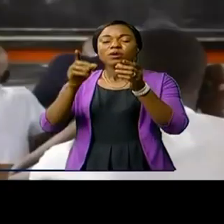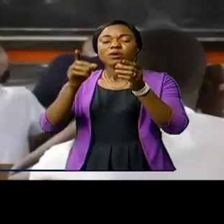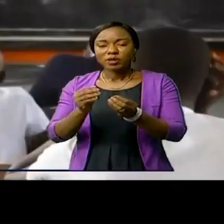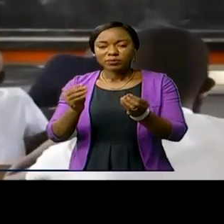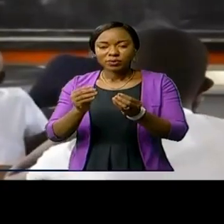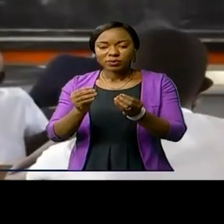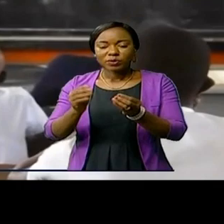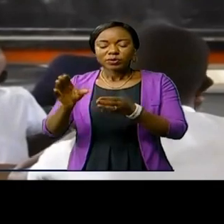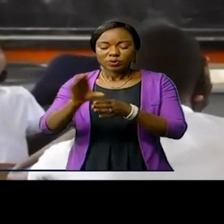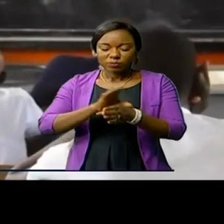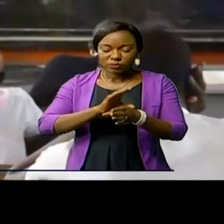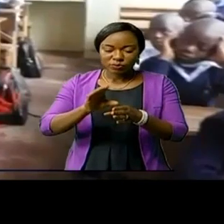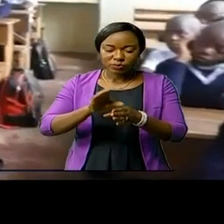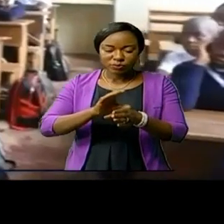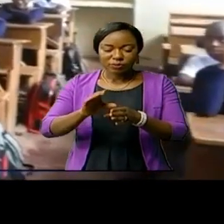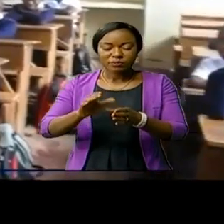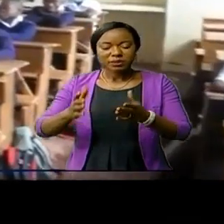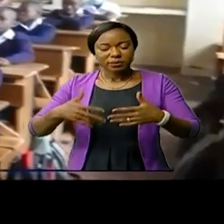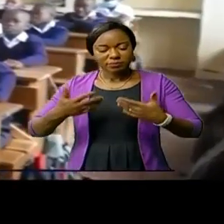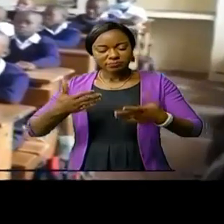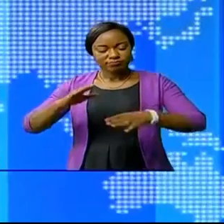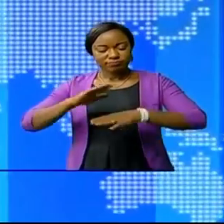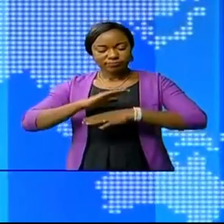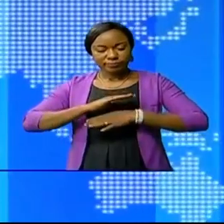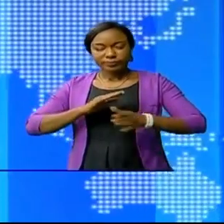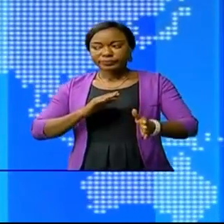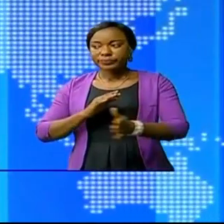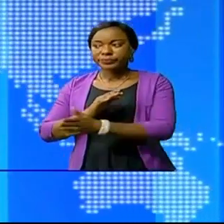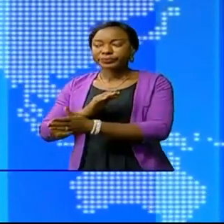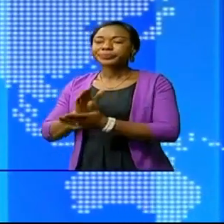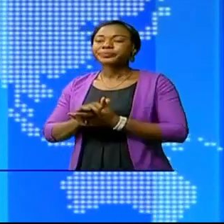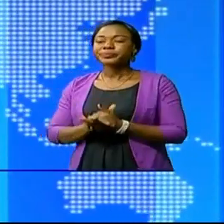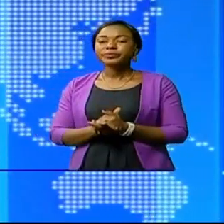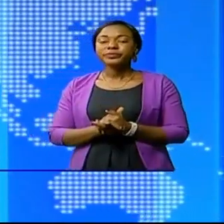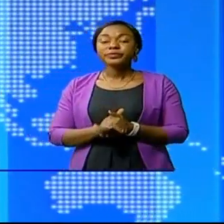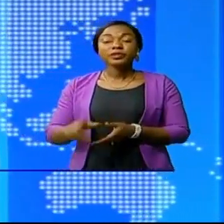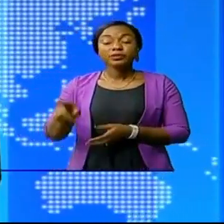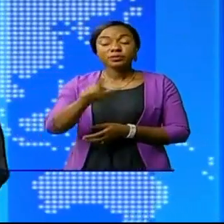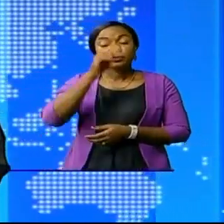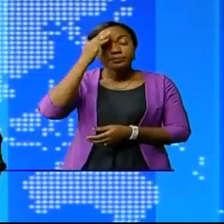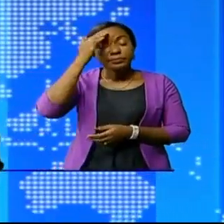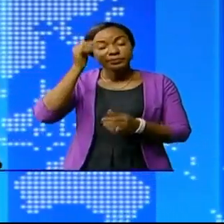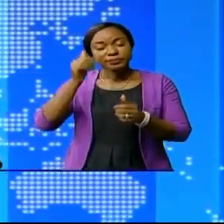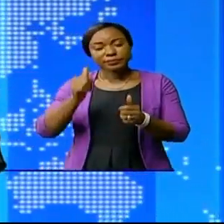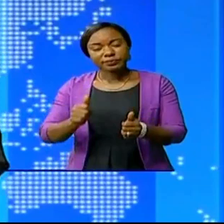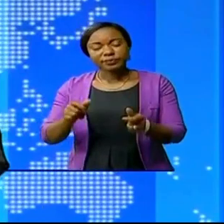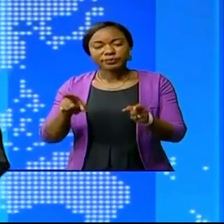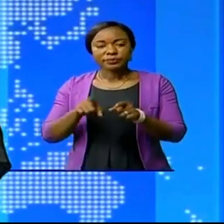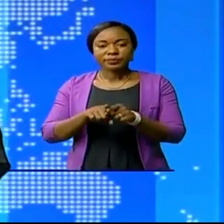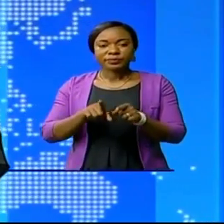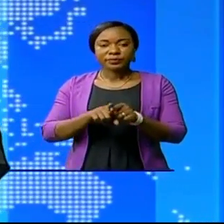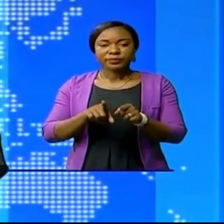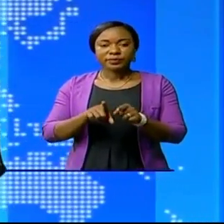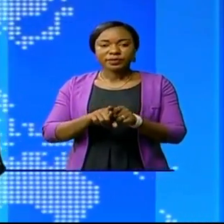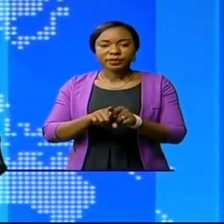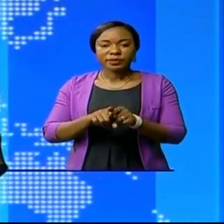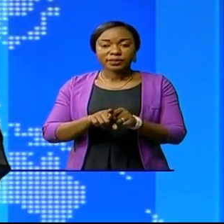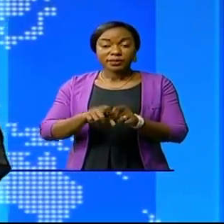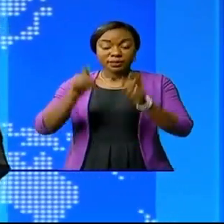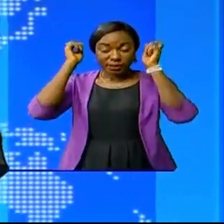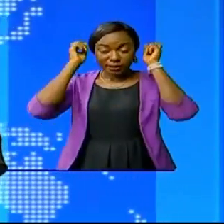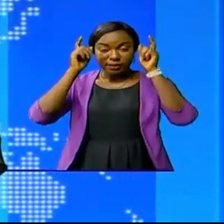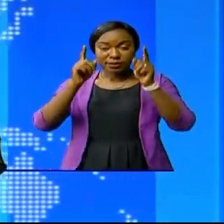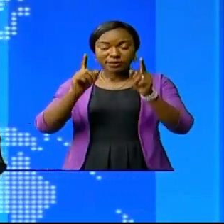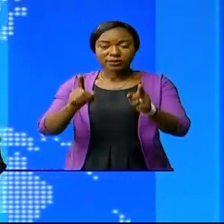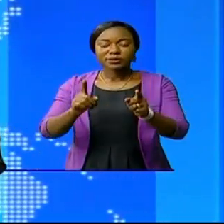normalement cours à la grande satisfaction de tous. Vous le savez, toujours dans le même secteur de l'éducation, la